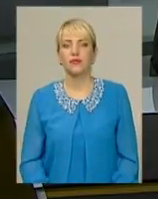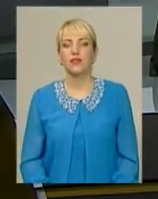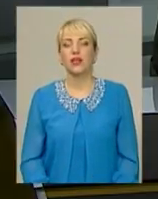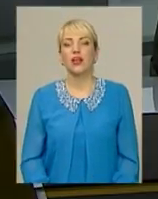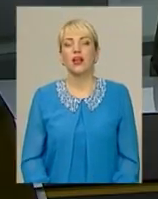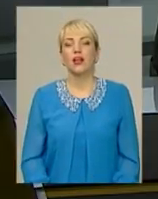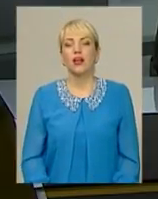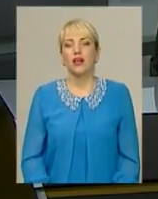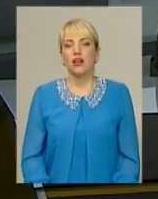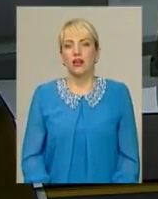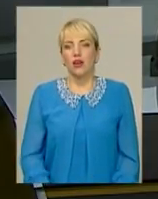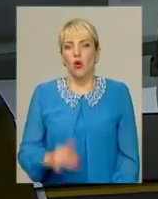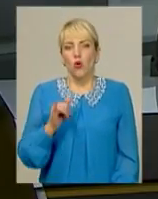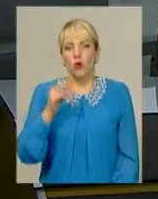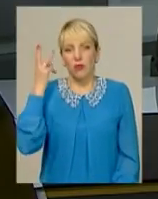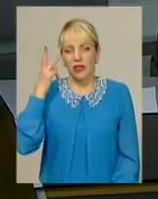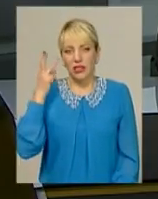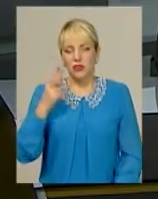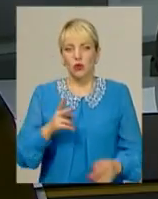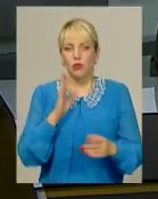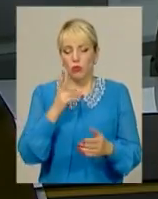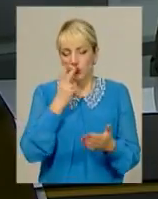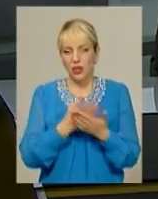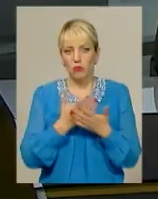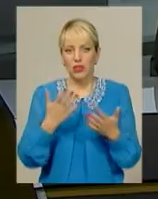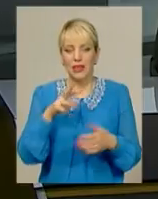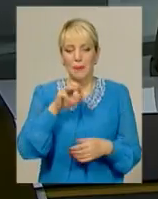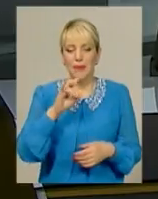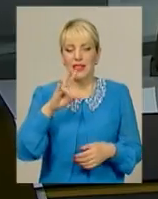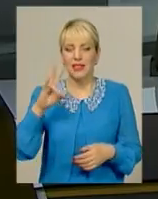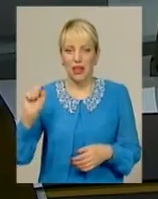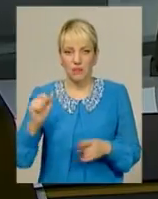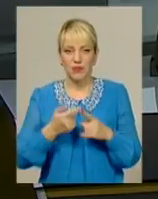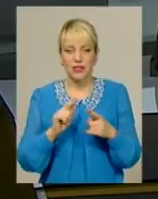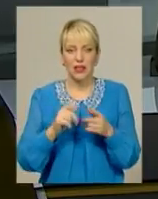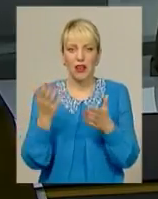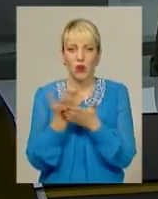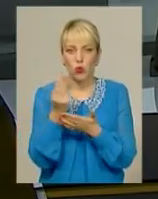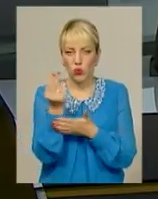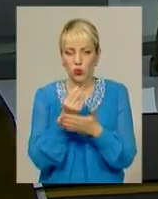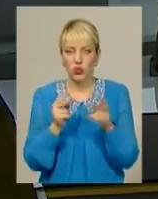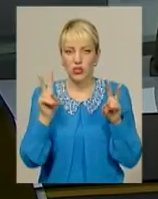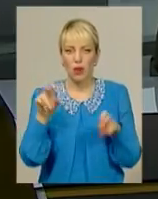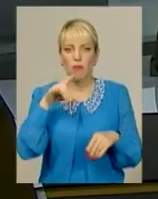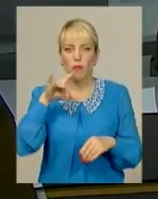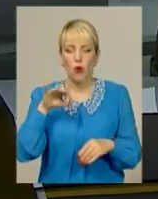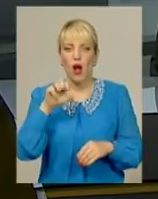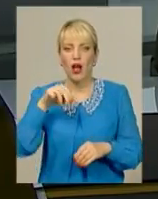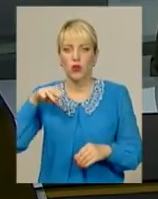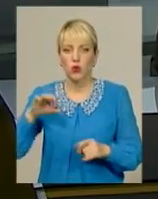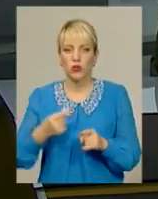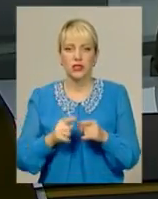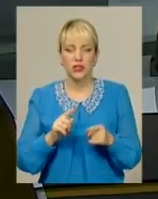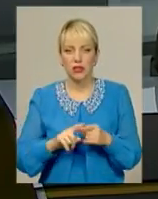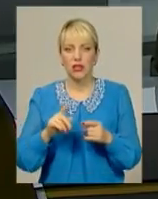Розмінуй свою свідомість. У Хмельницькому демонструватимуть міну. Перший український художній фільм про АТО. Короткометражку зняв